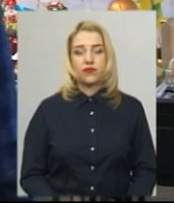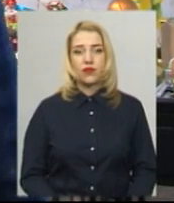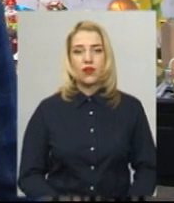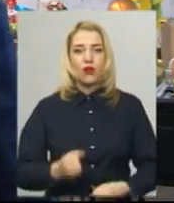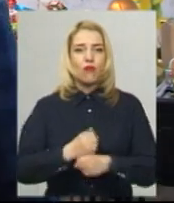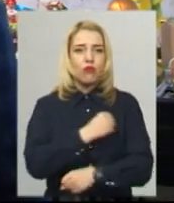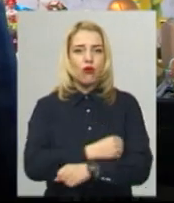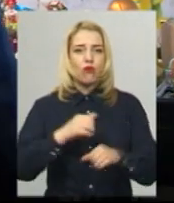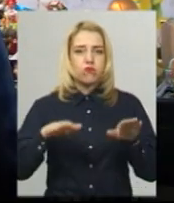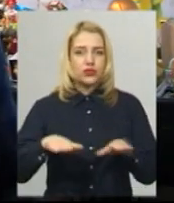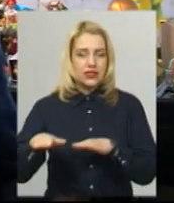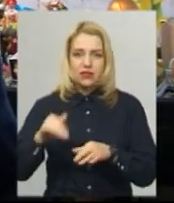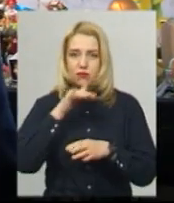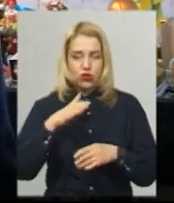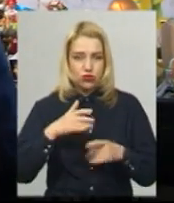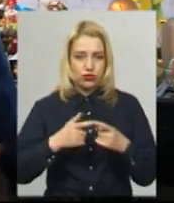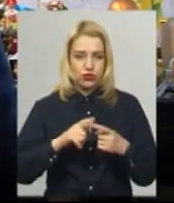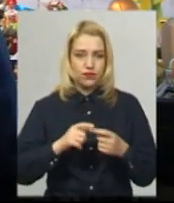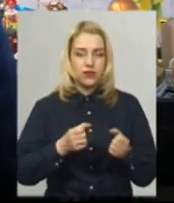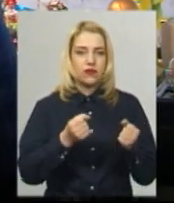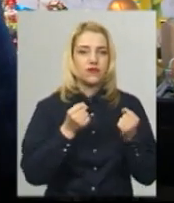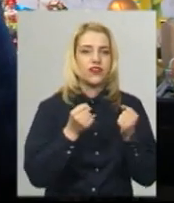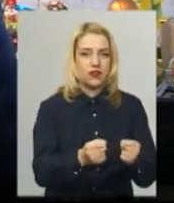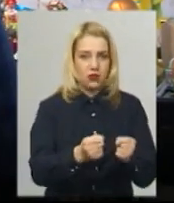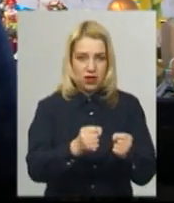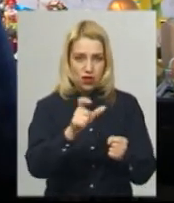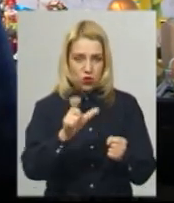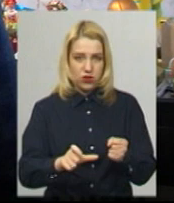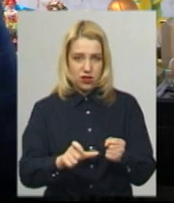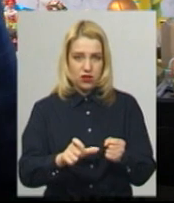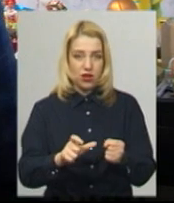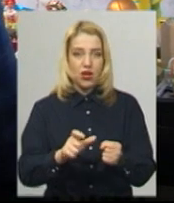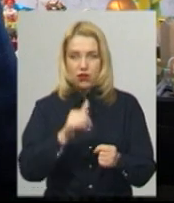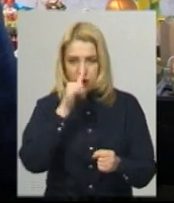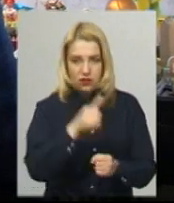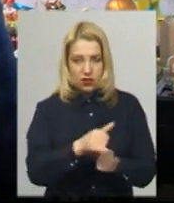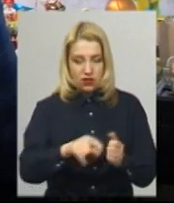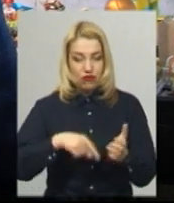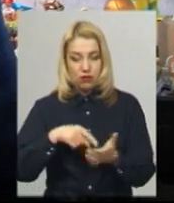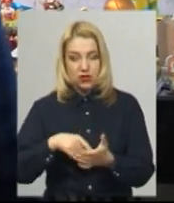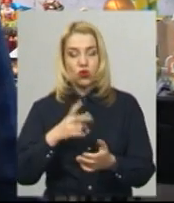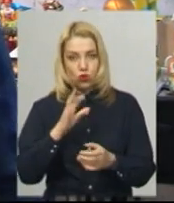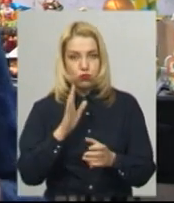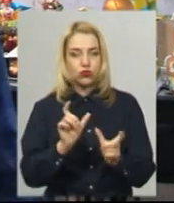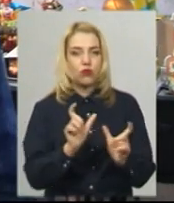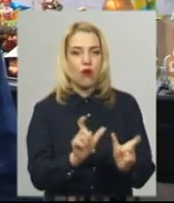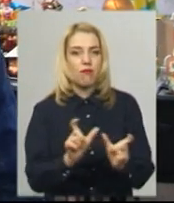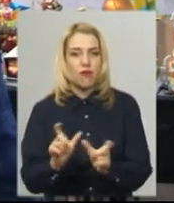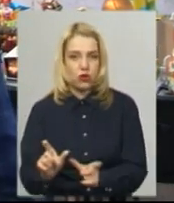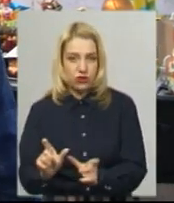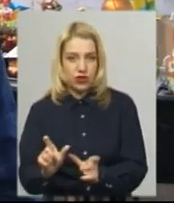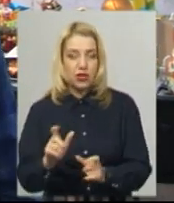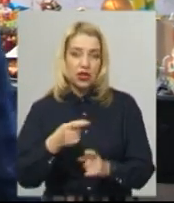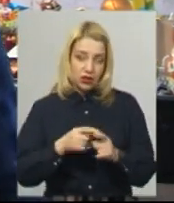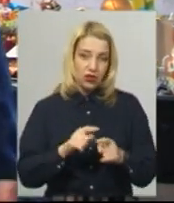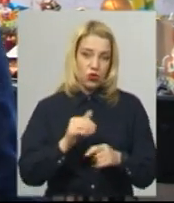Блокпости не можуть, скажімо, втримати людину чи не пустити її в місто, але блокпости будуть це обмежувати. І ми хочемо ще раз і